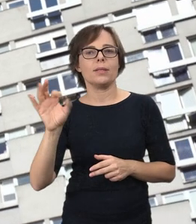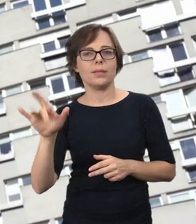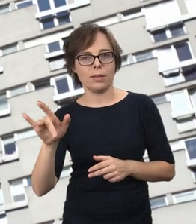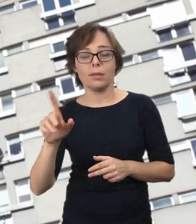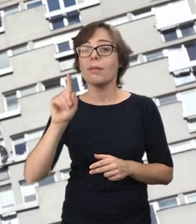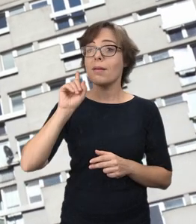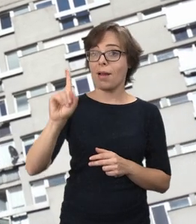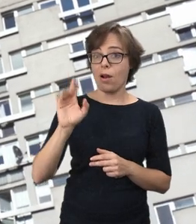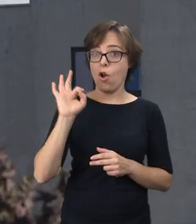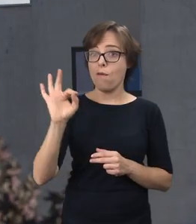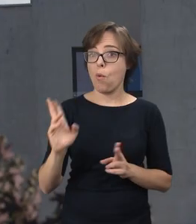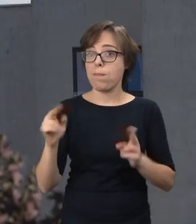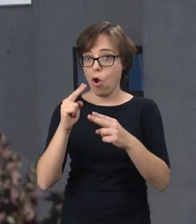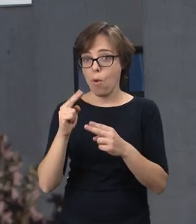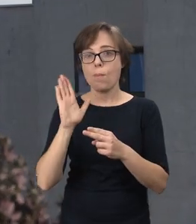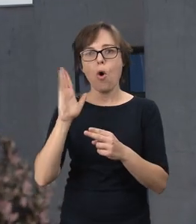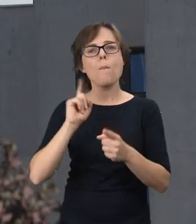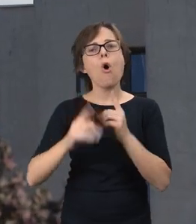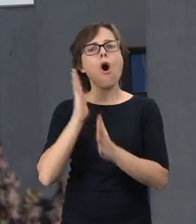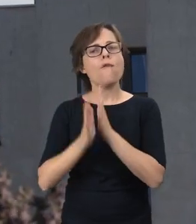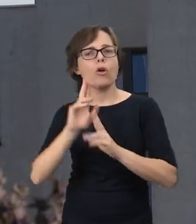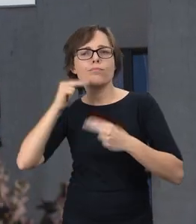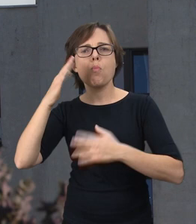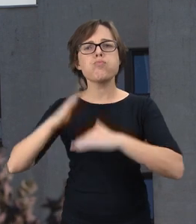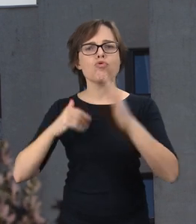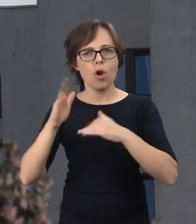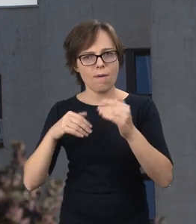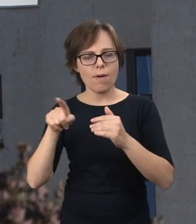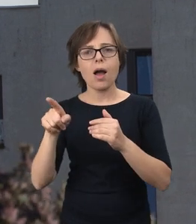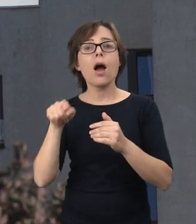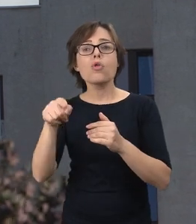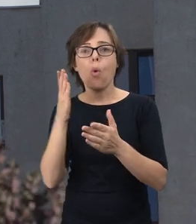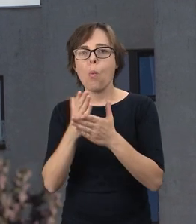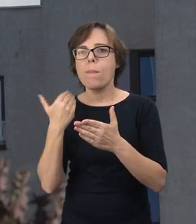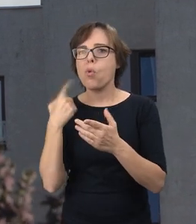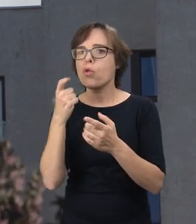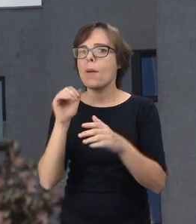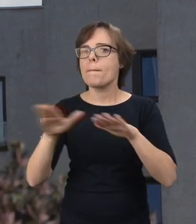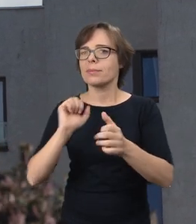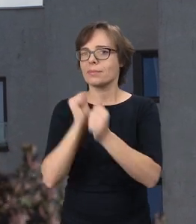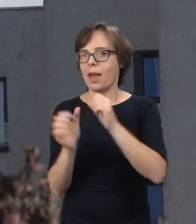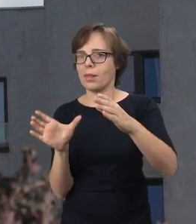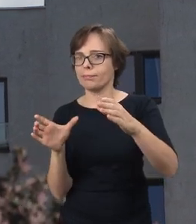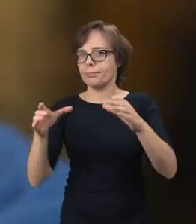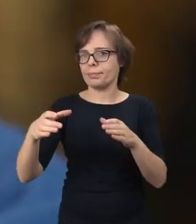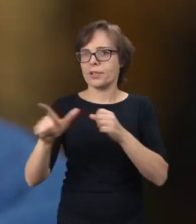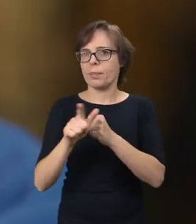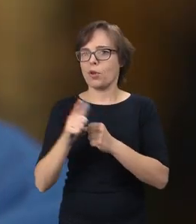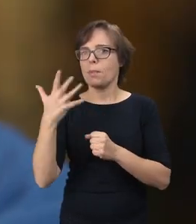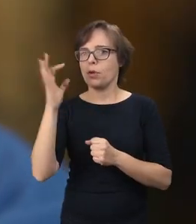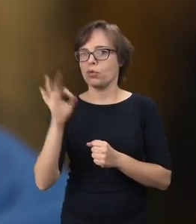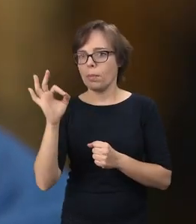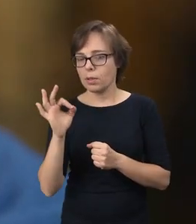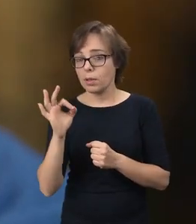Lubomirskich, odbudowany po wojnie, został przesunięty o tych bodajże 75 stopni i